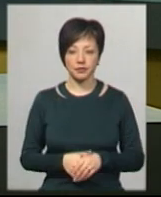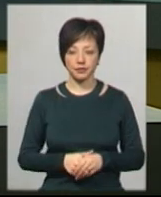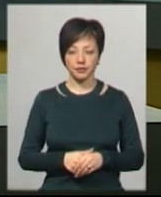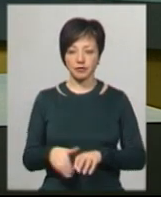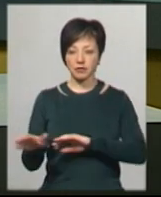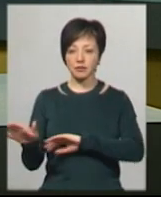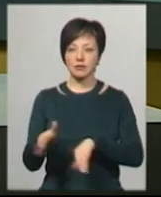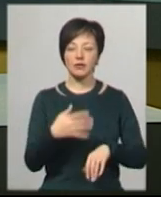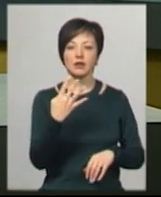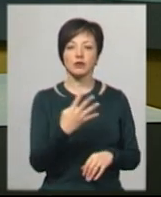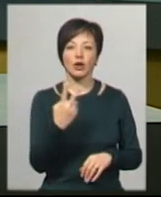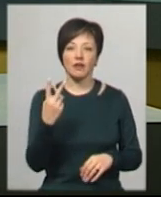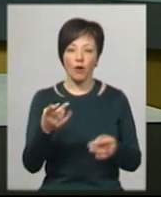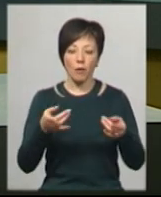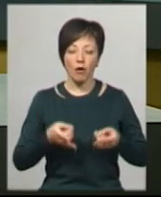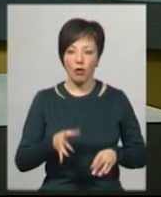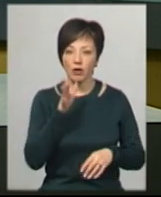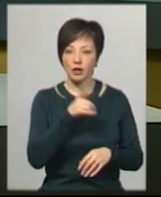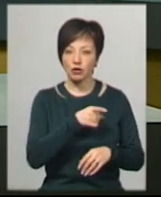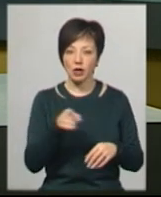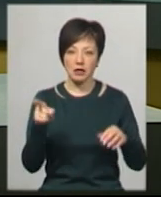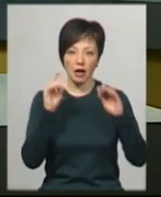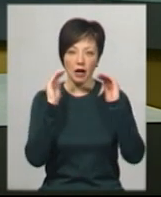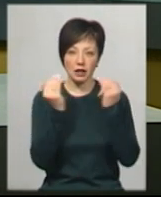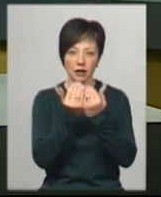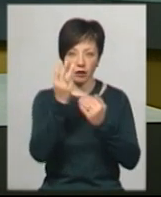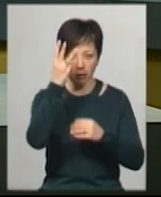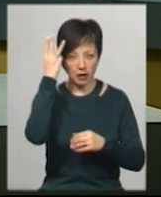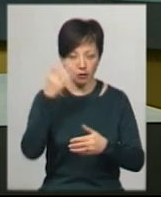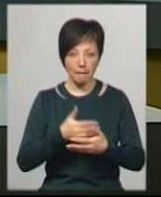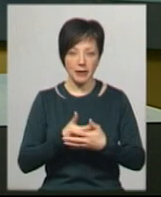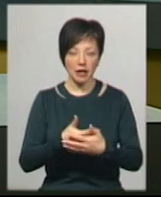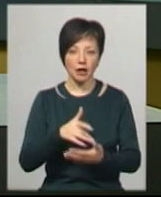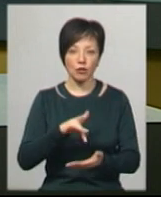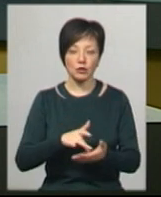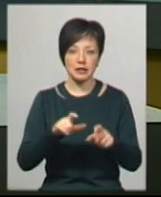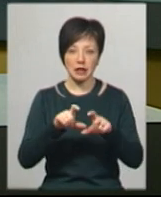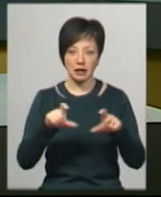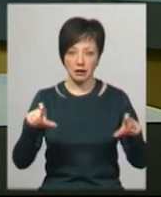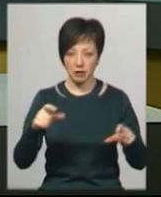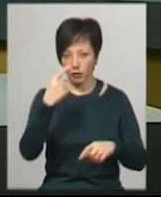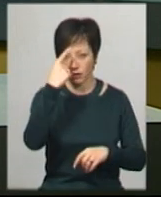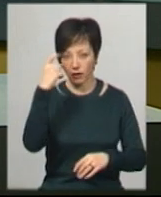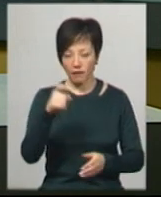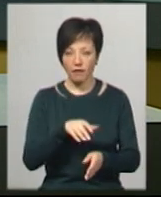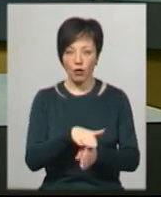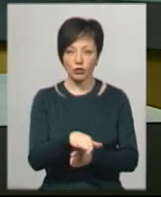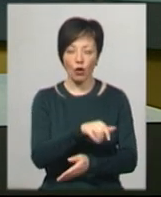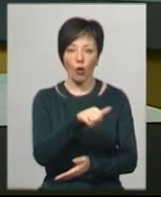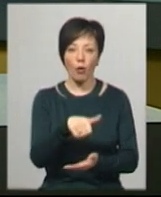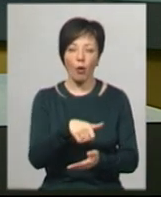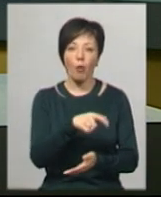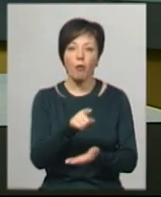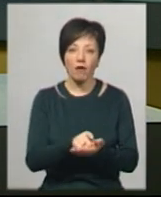42 пологів прийняли за час карантину у Хмельницькому перинатальному центрі. Про це повідомив виконуючий обов'язки головного